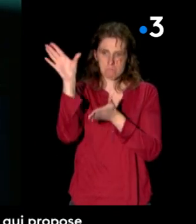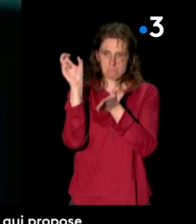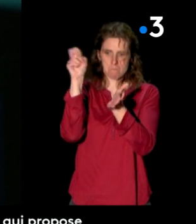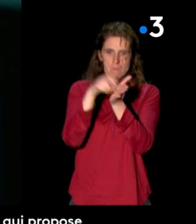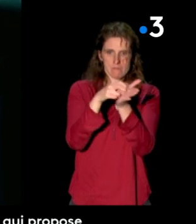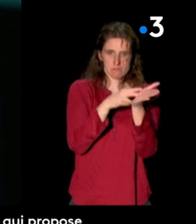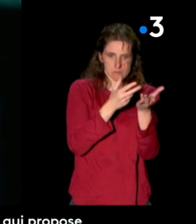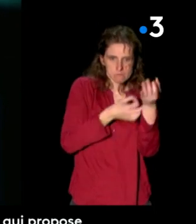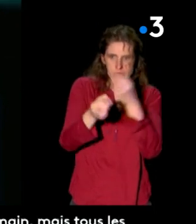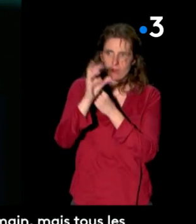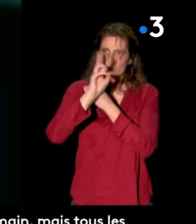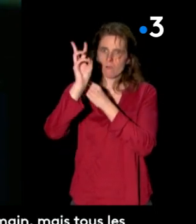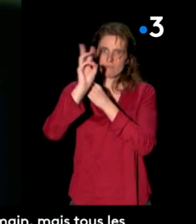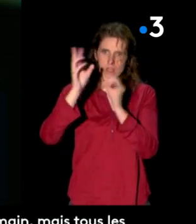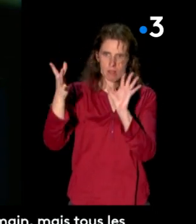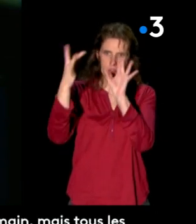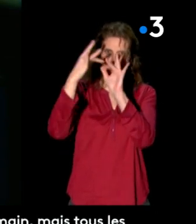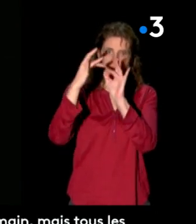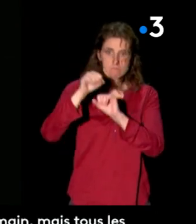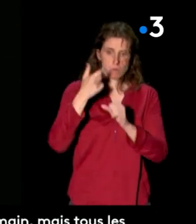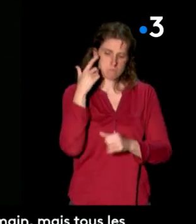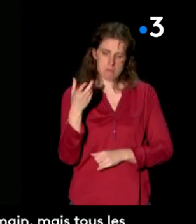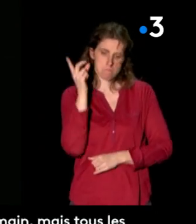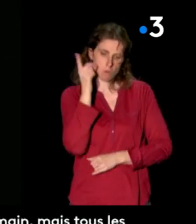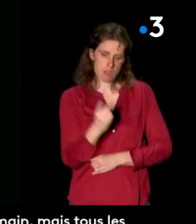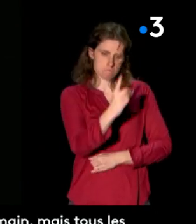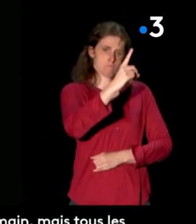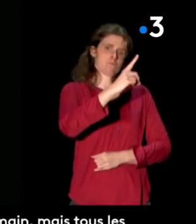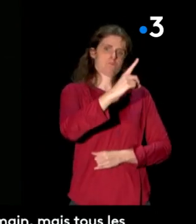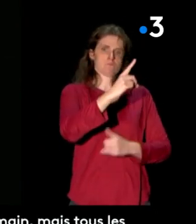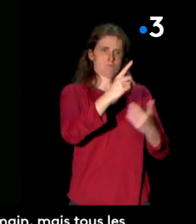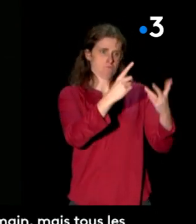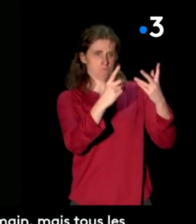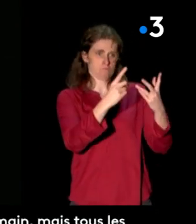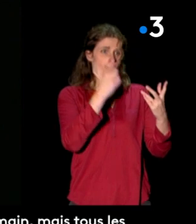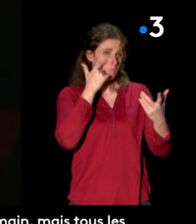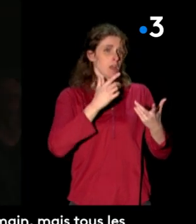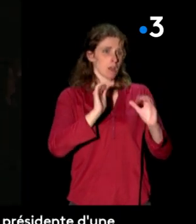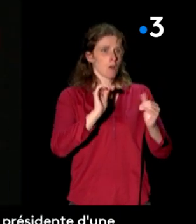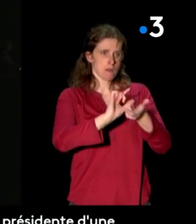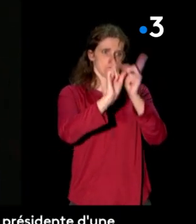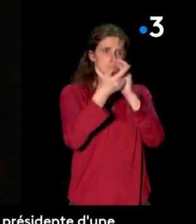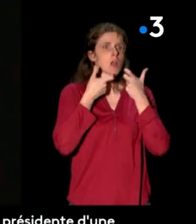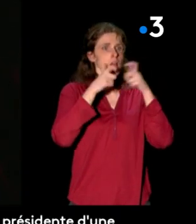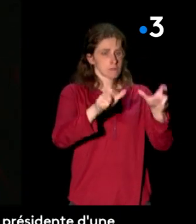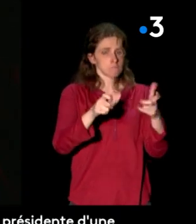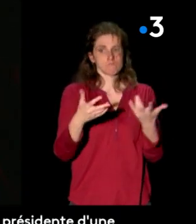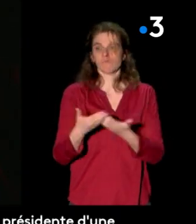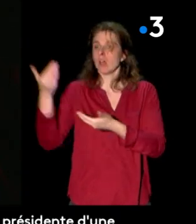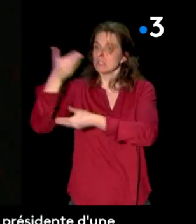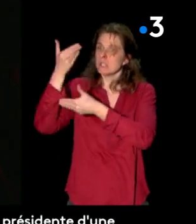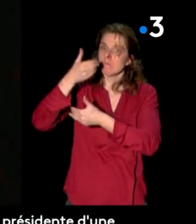avec le wifi de chaque salle. Pas évident de garder son téléphone en main, mais tous les films deviennent accessibles. Cinéma, musée,